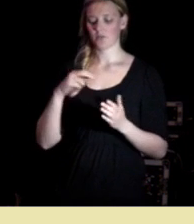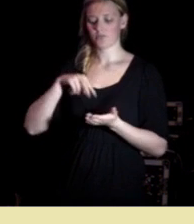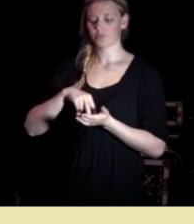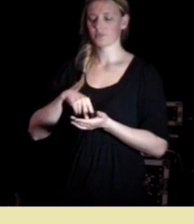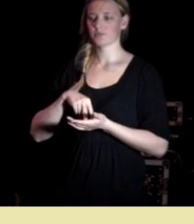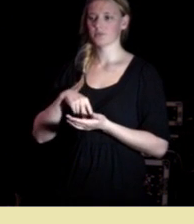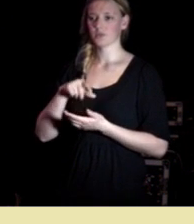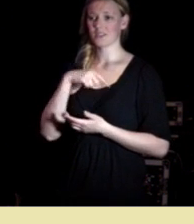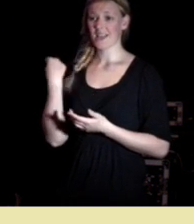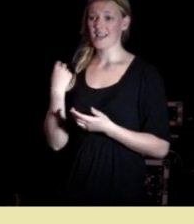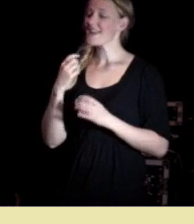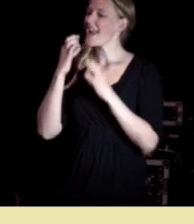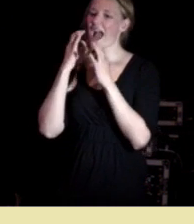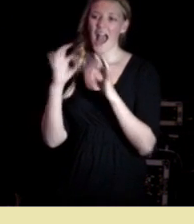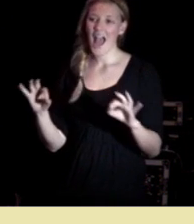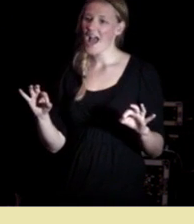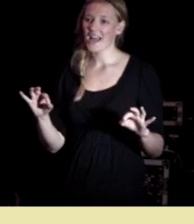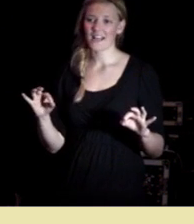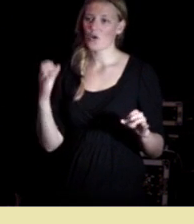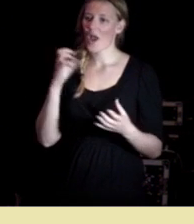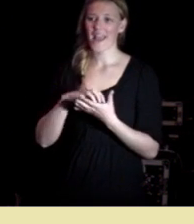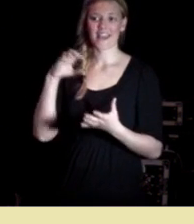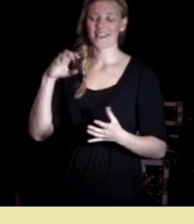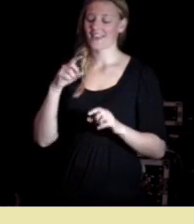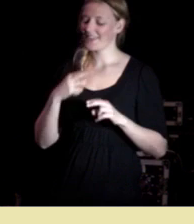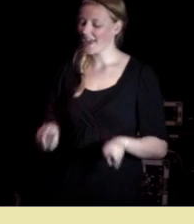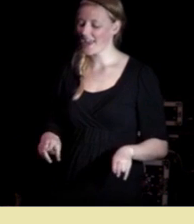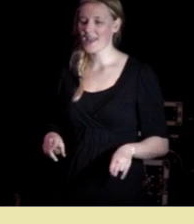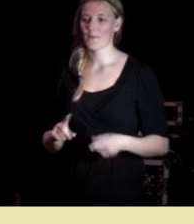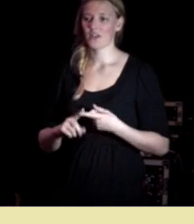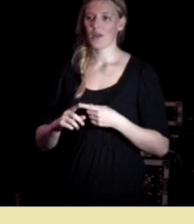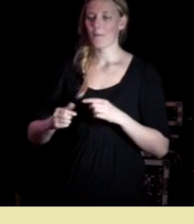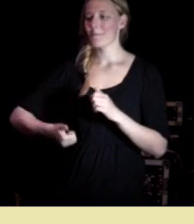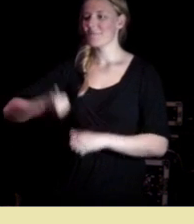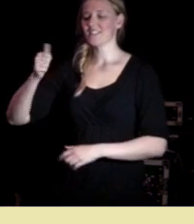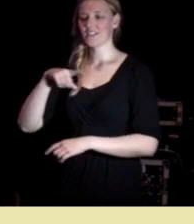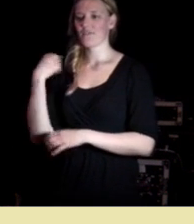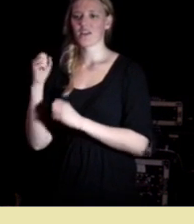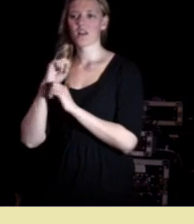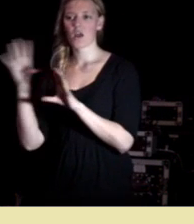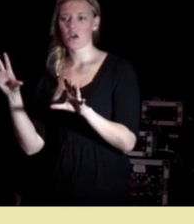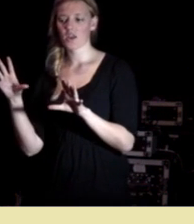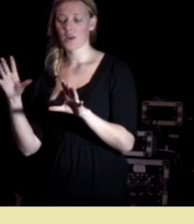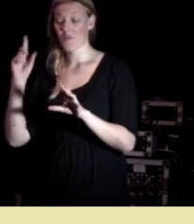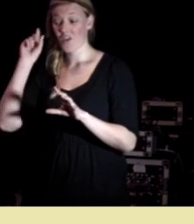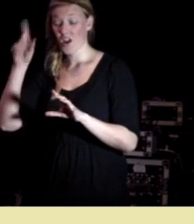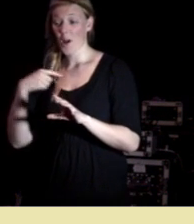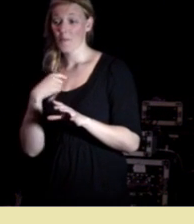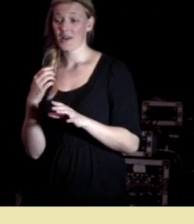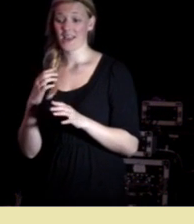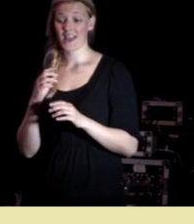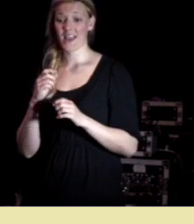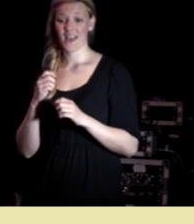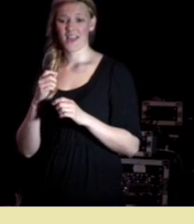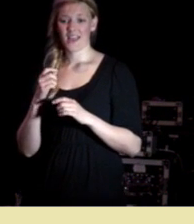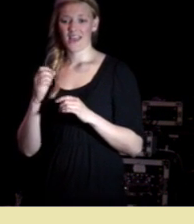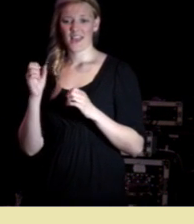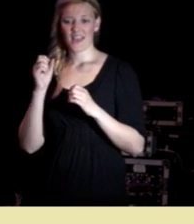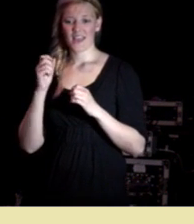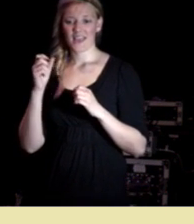selv ikke ærlige og autentiske men som noe av det beste vi klarer men vi kan også bli ignorert og forkastet likevel